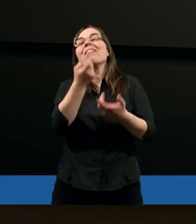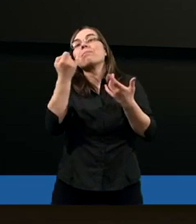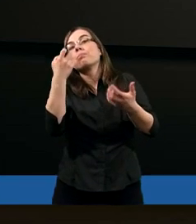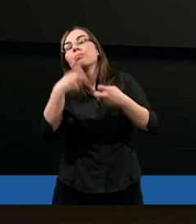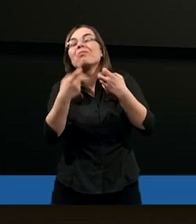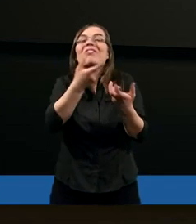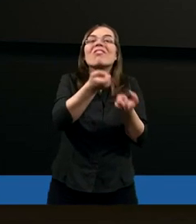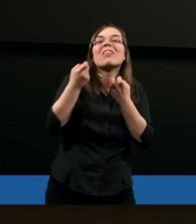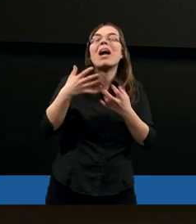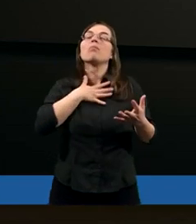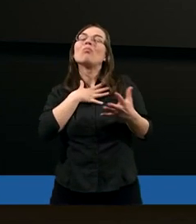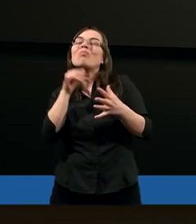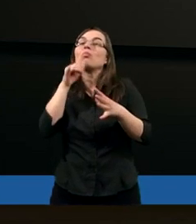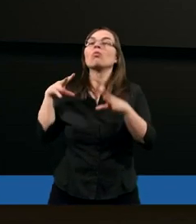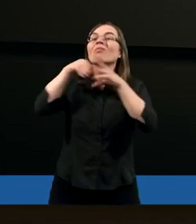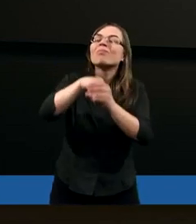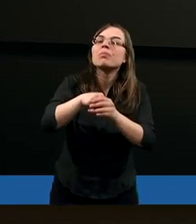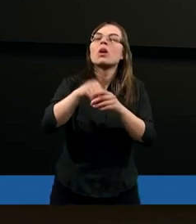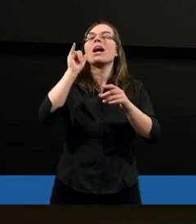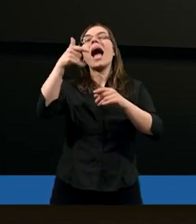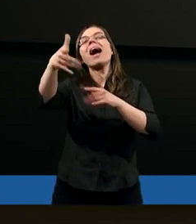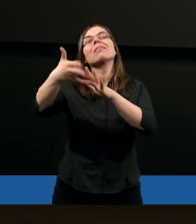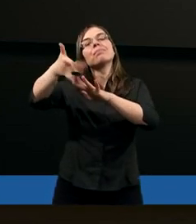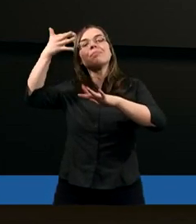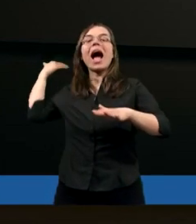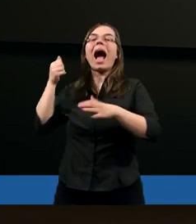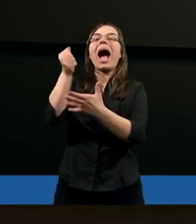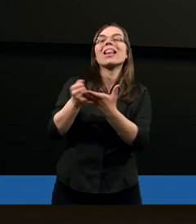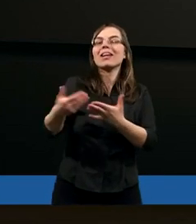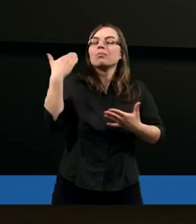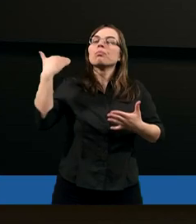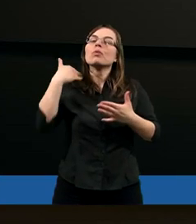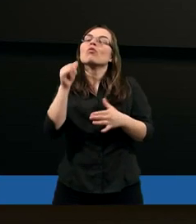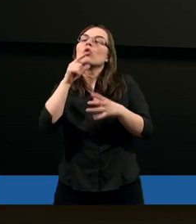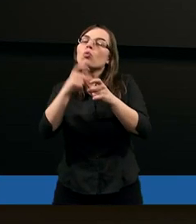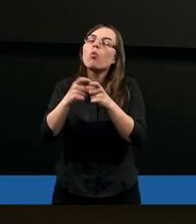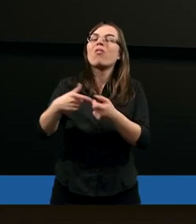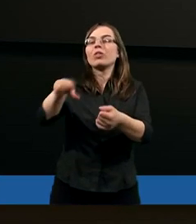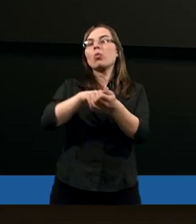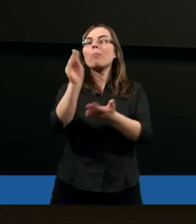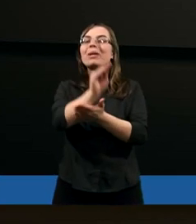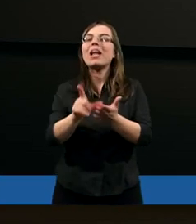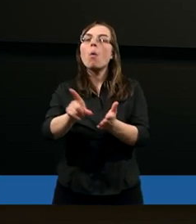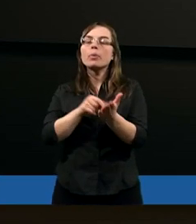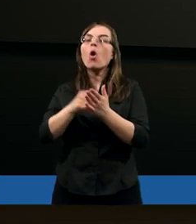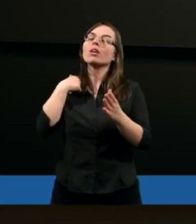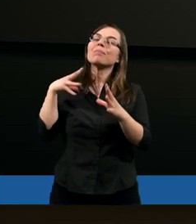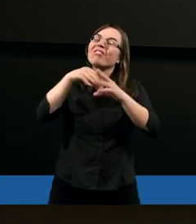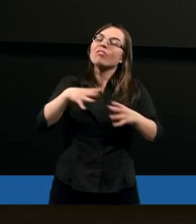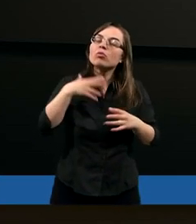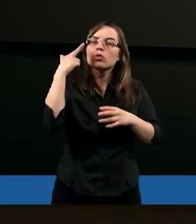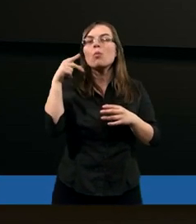Spróbujmy się tak wczuć właśnie w bezpośrednich adresatów tych słów, które pisał Piotr, które za chwilkę będziemy